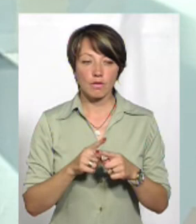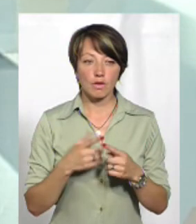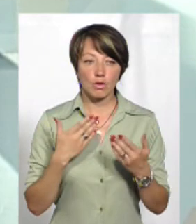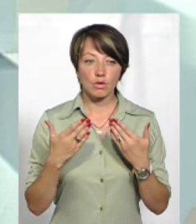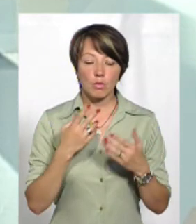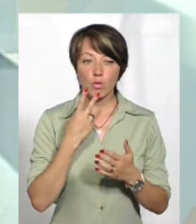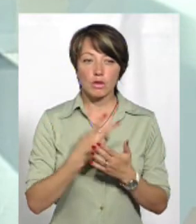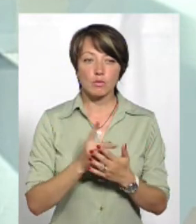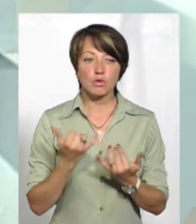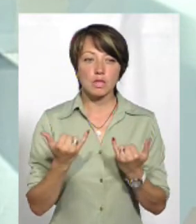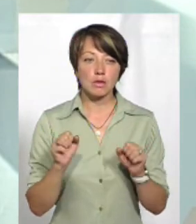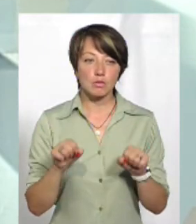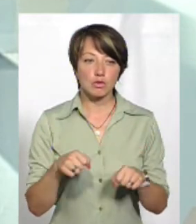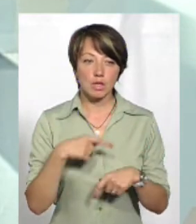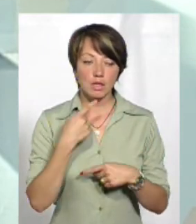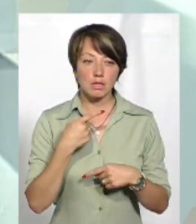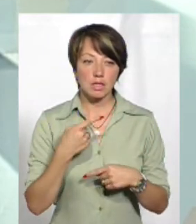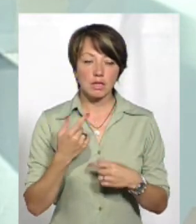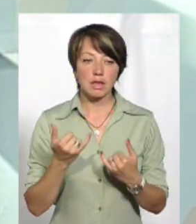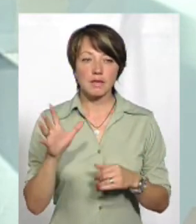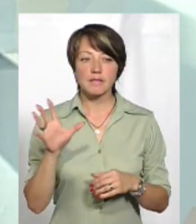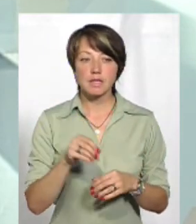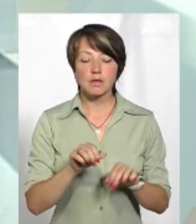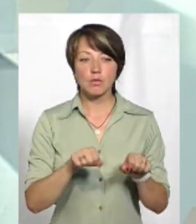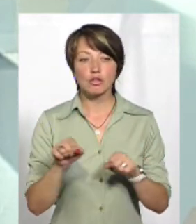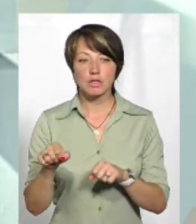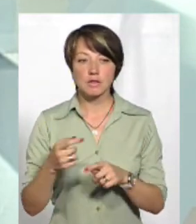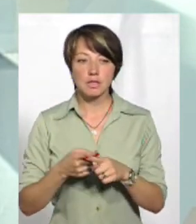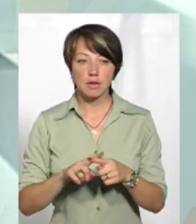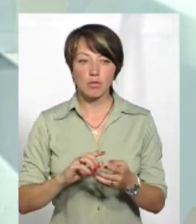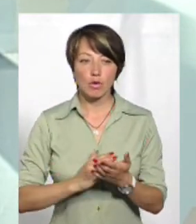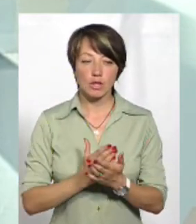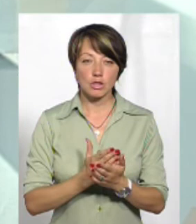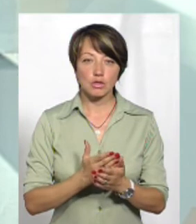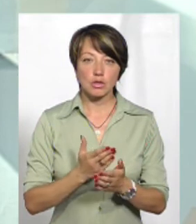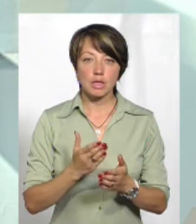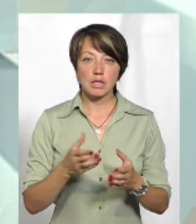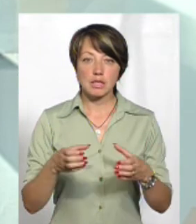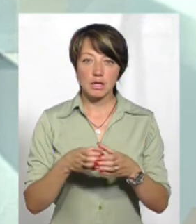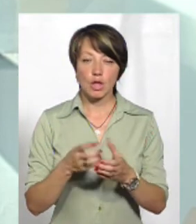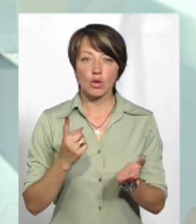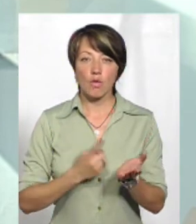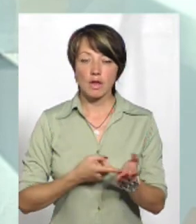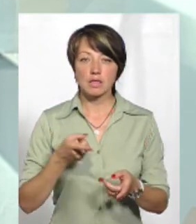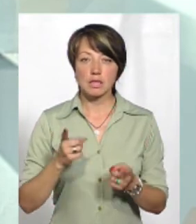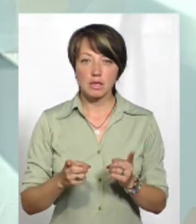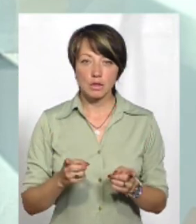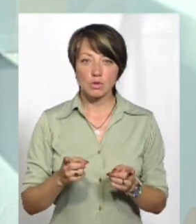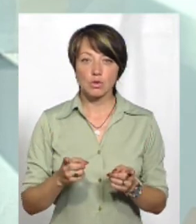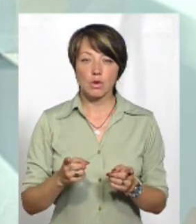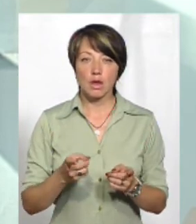подивимося, що зараз можна казати. Є всі можливості в цій політичної сили довести, що вони дійсно